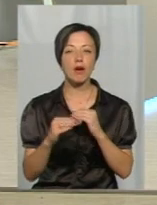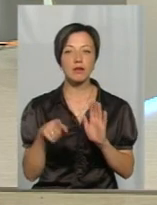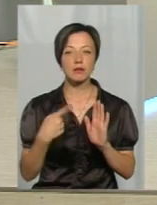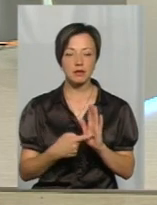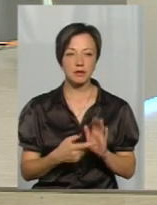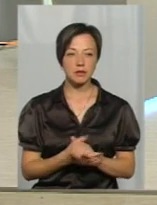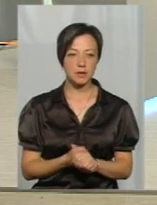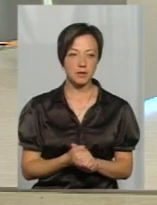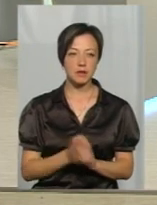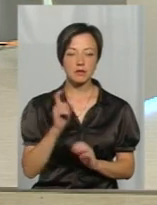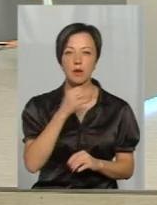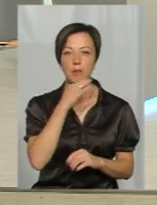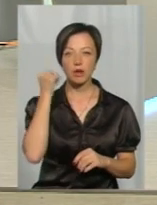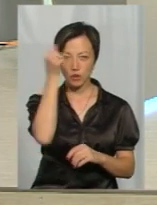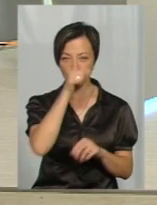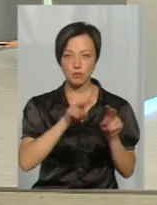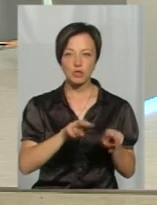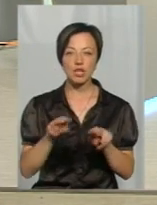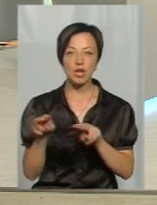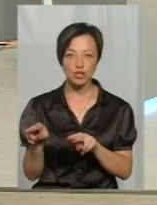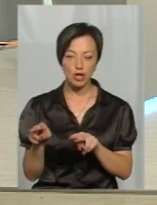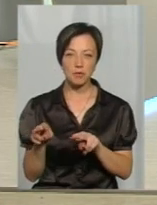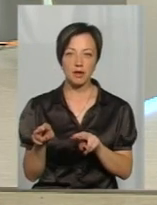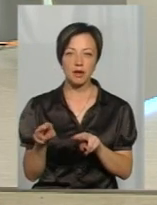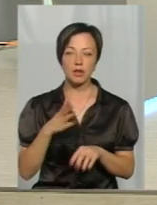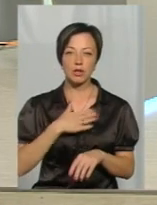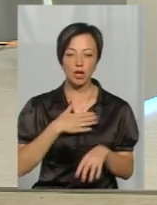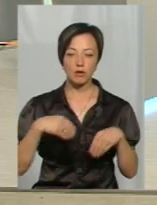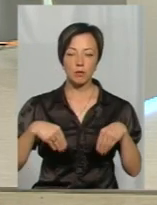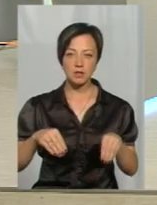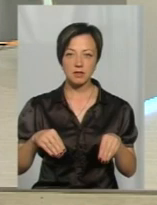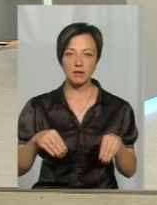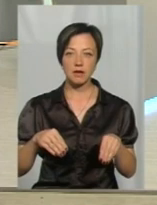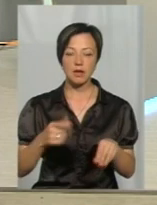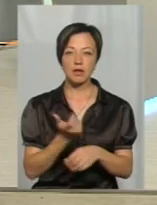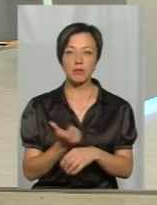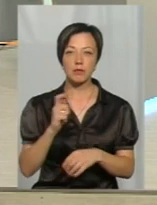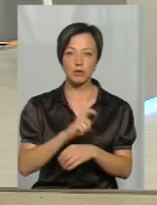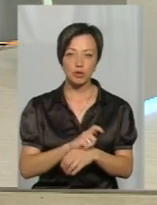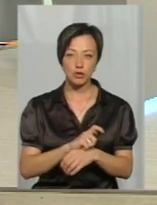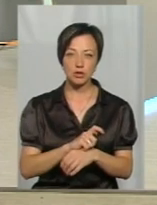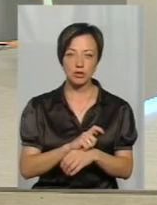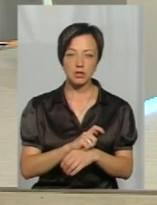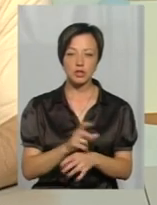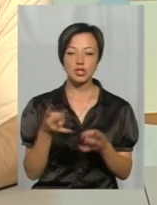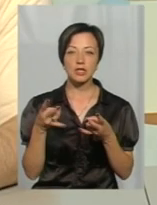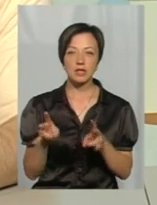сказати, що за багаторічними спостереженнями наші посійними саме більше щодо